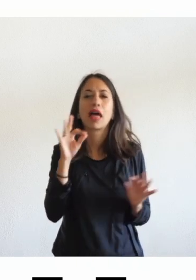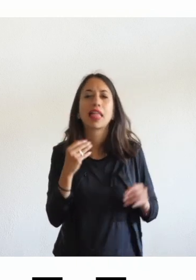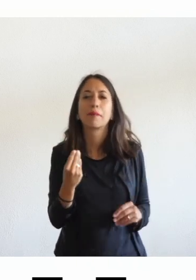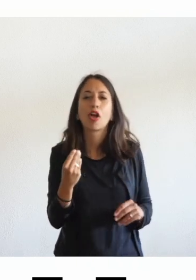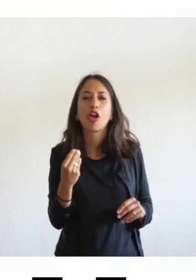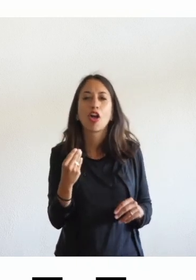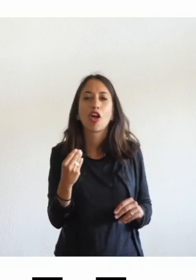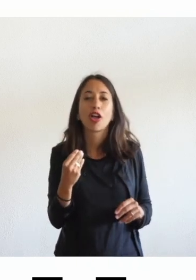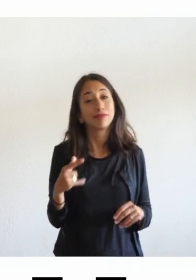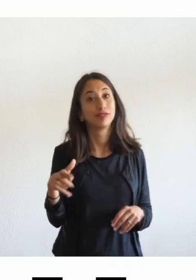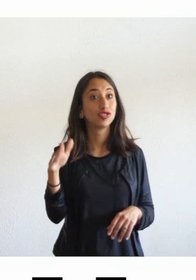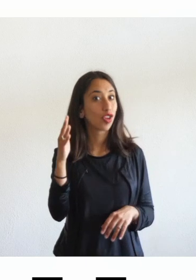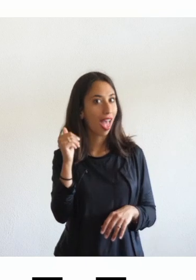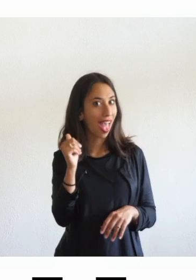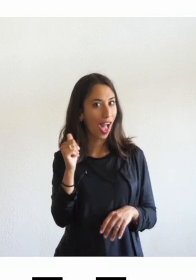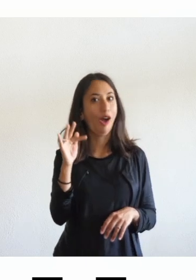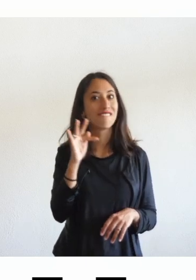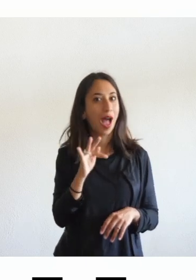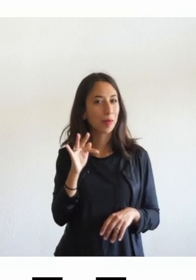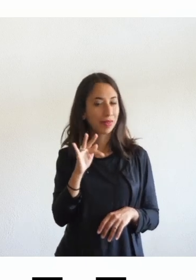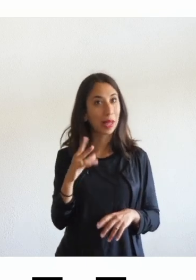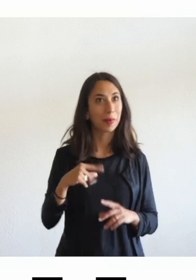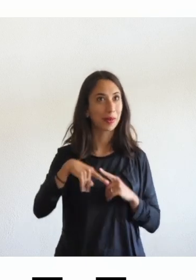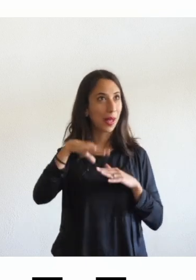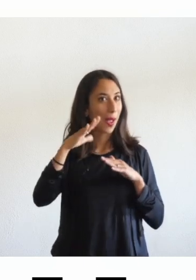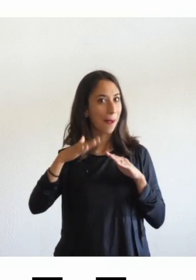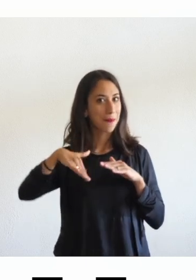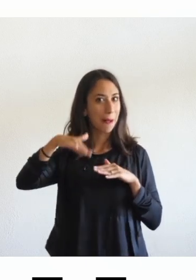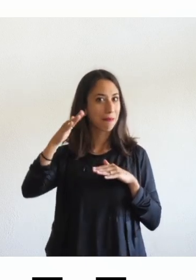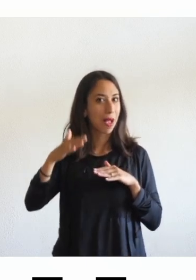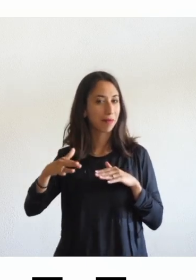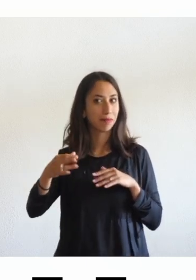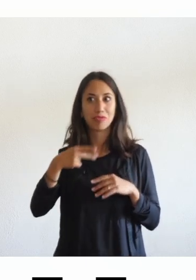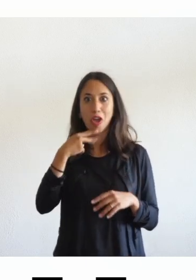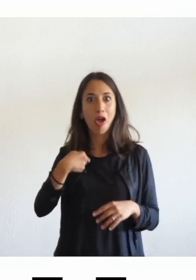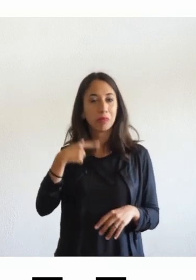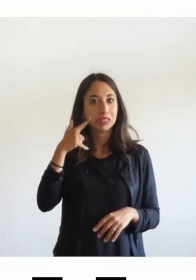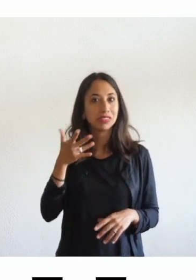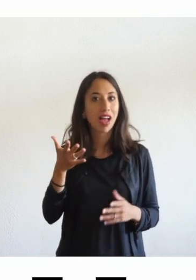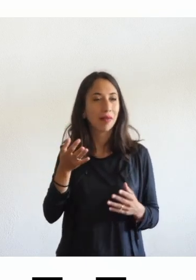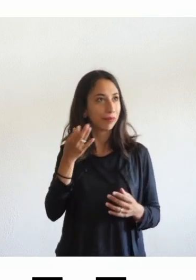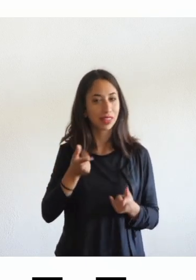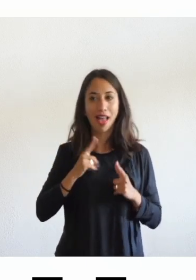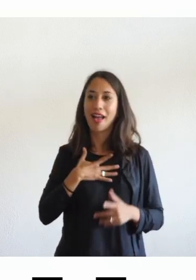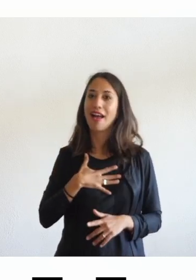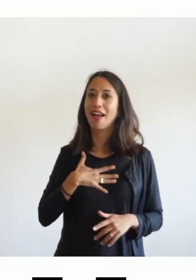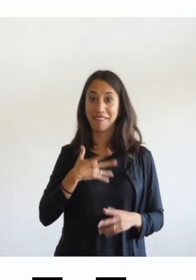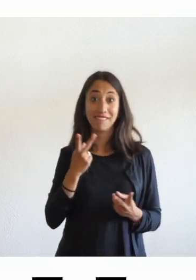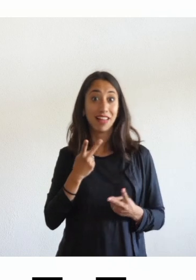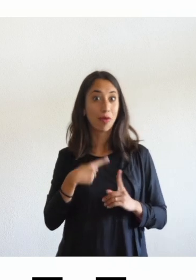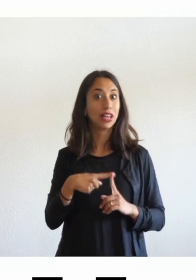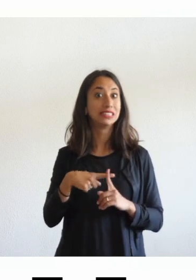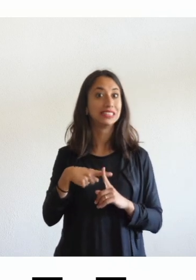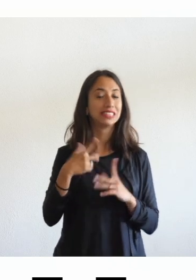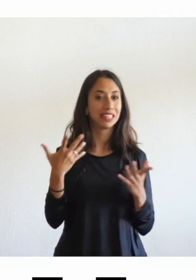ciao Fabrizio con questa intonazione mi chiama per nome è gratificante quindi l